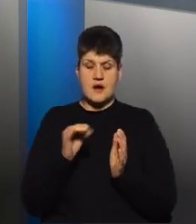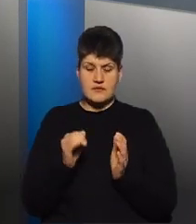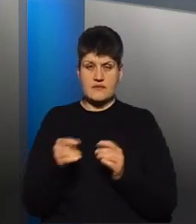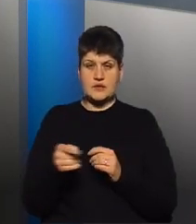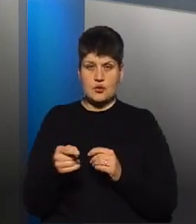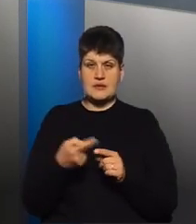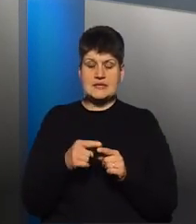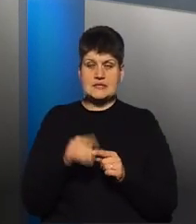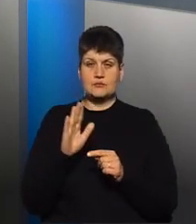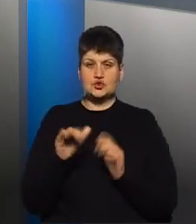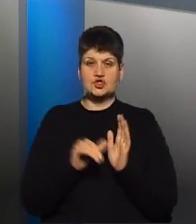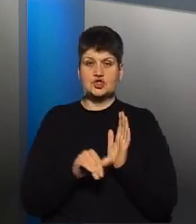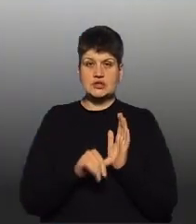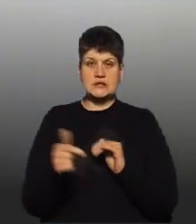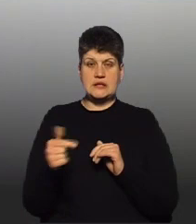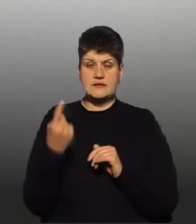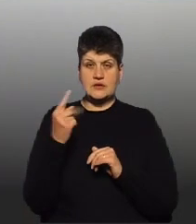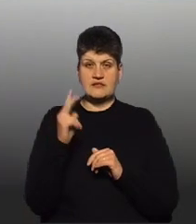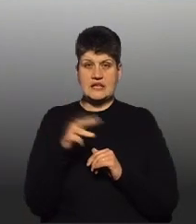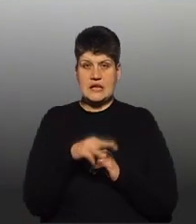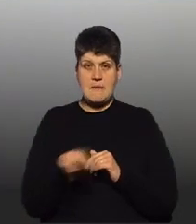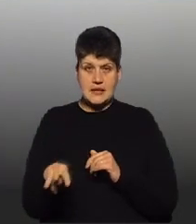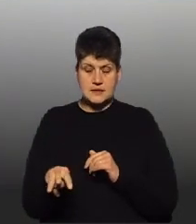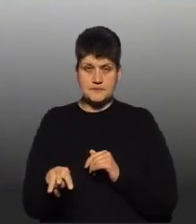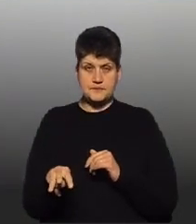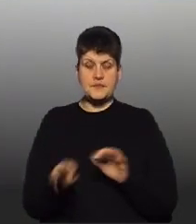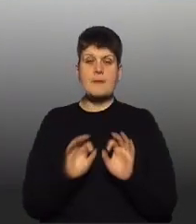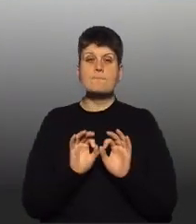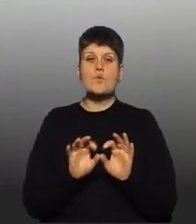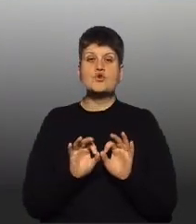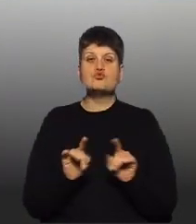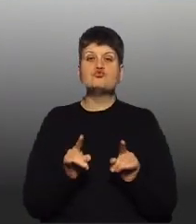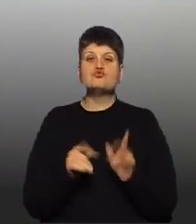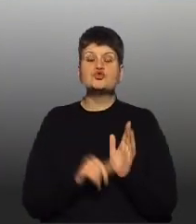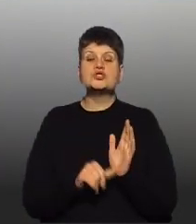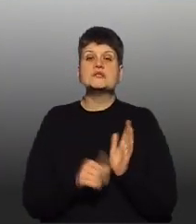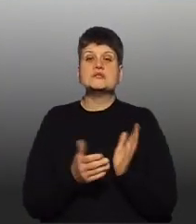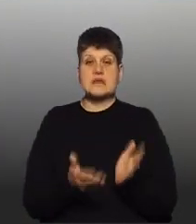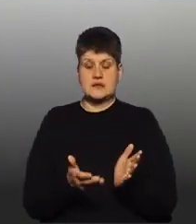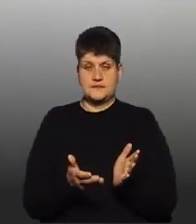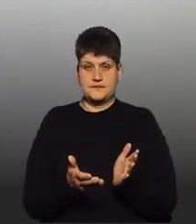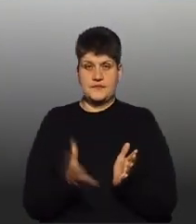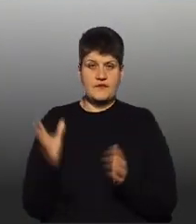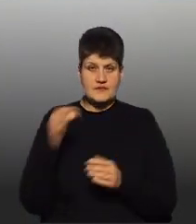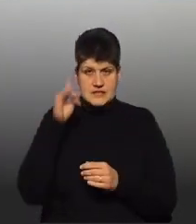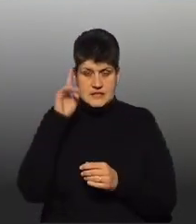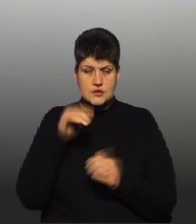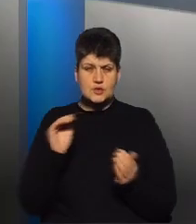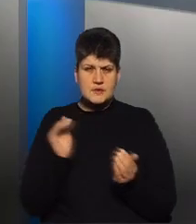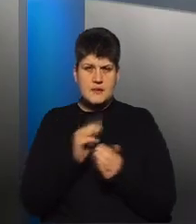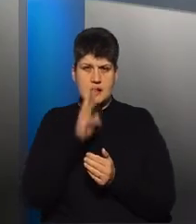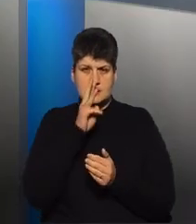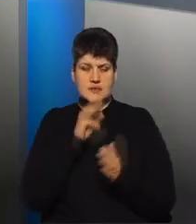60 гривень за один квадратний метр. Поясню, чому 60, адже всі знають, що мінімальна заробітна плата 6500,